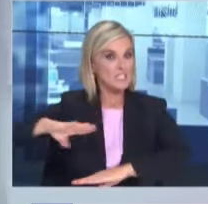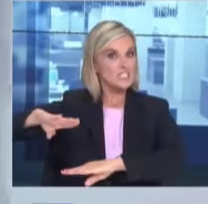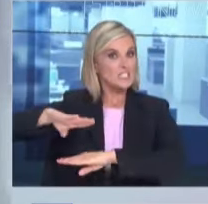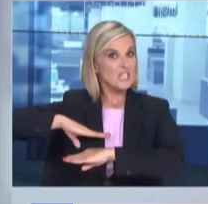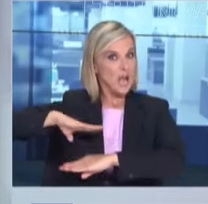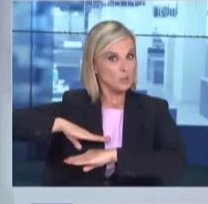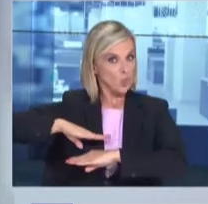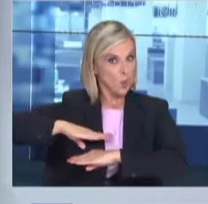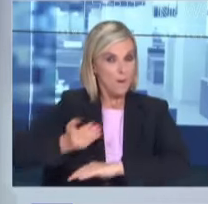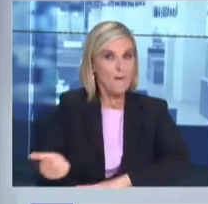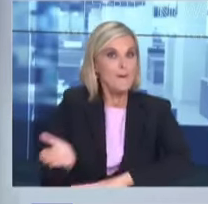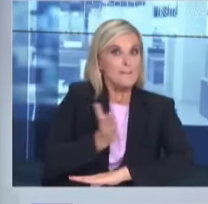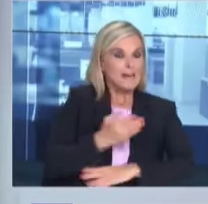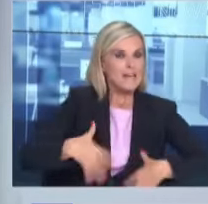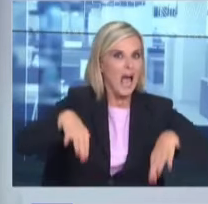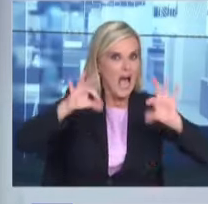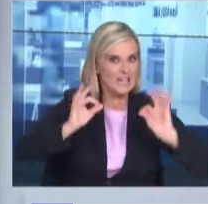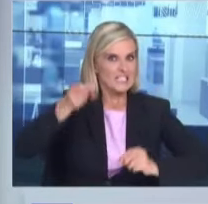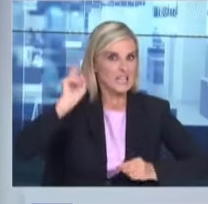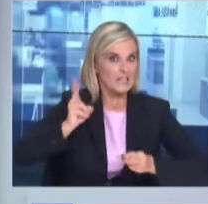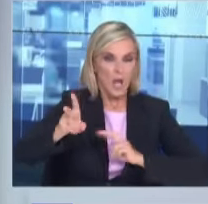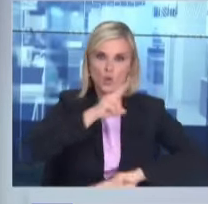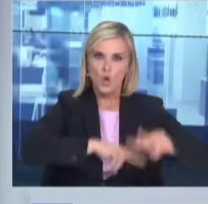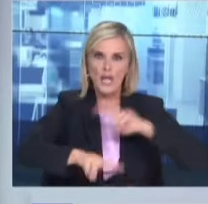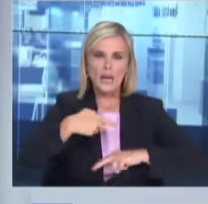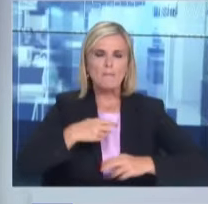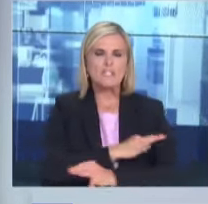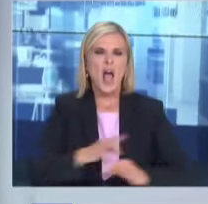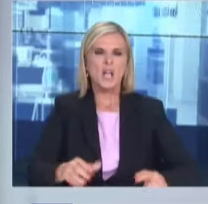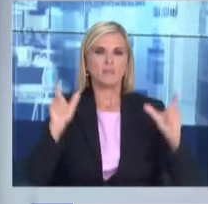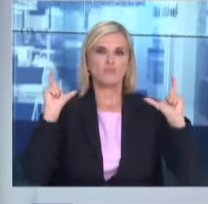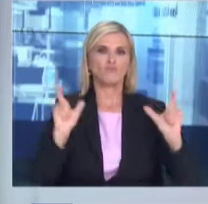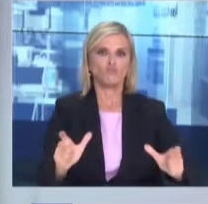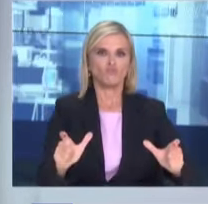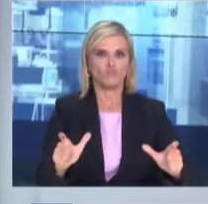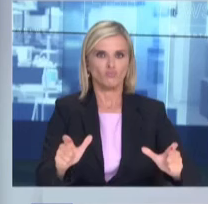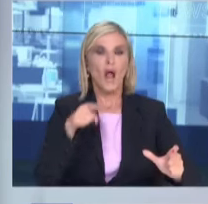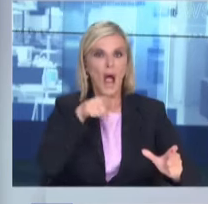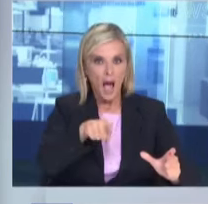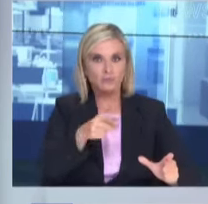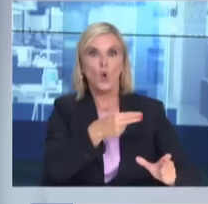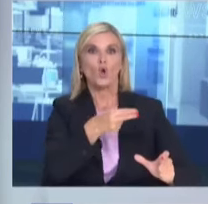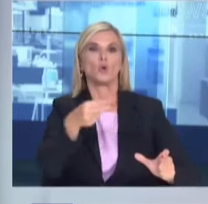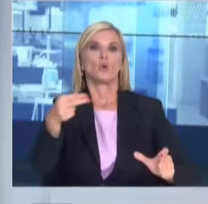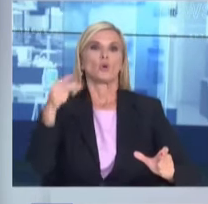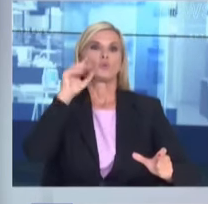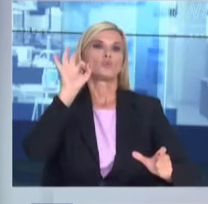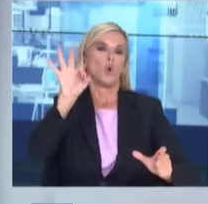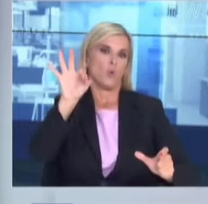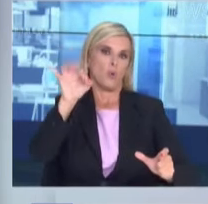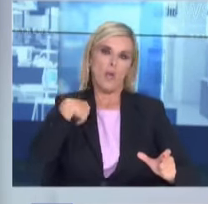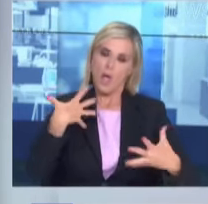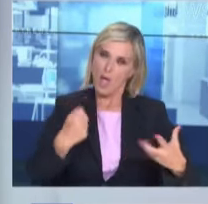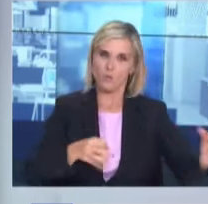προενάρξεως του φαινομένου, είχαν τεθεί σε επιφυλακή και σε ετοιμότητα όλες οι δυνάμεις οι οποίες προορίζονται για αυτό το σκοπό σύμφωνα με το σχέδιο ξενοκράτης.